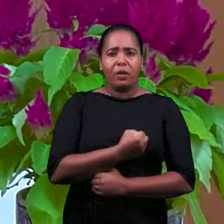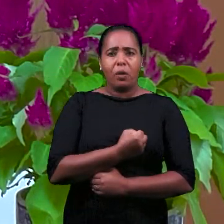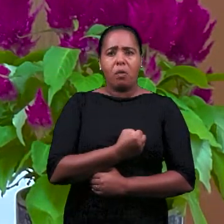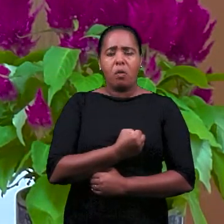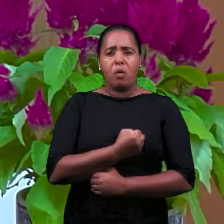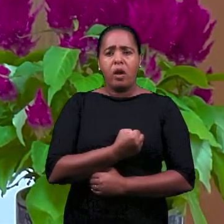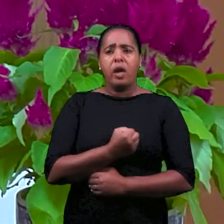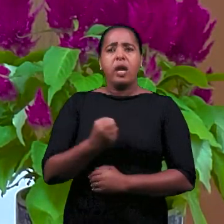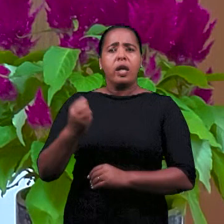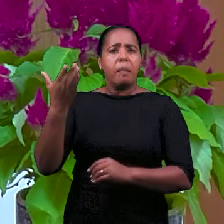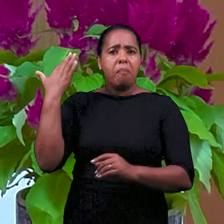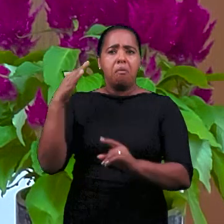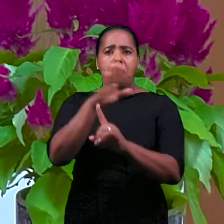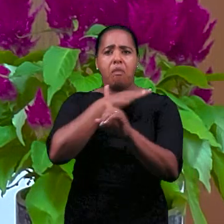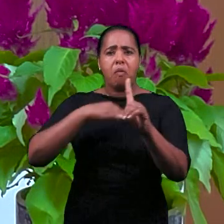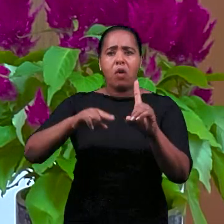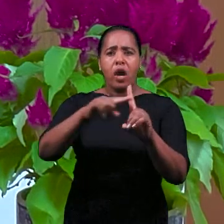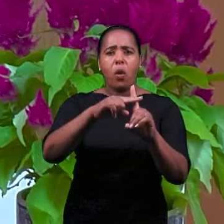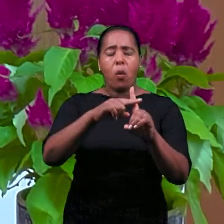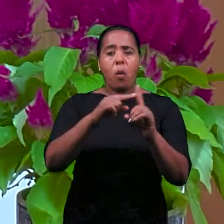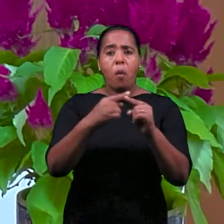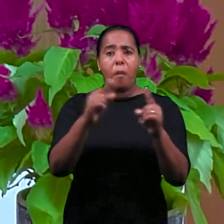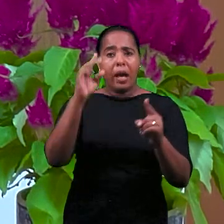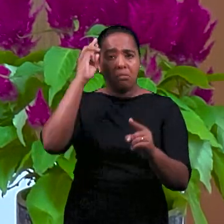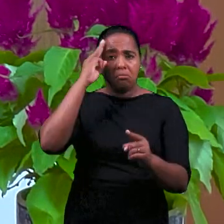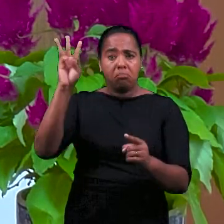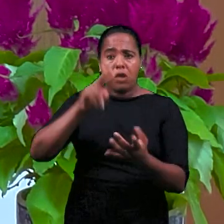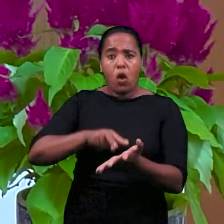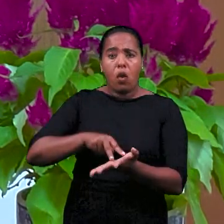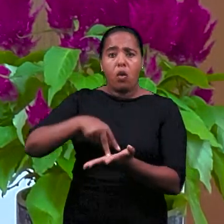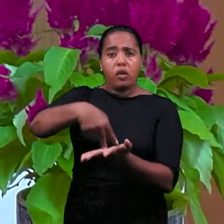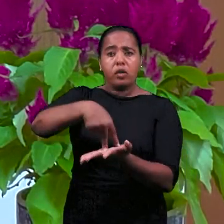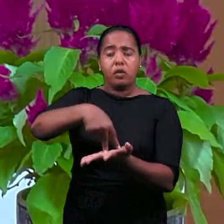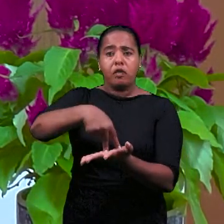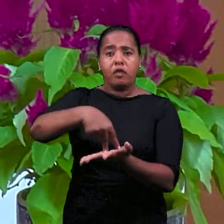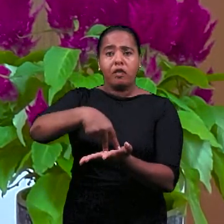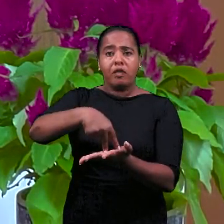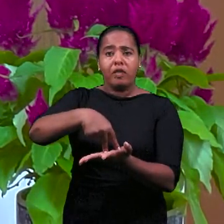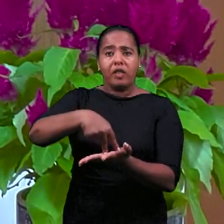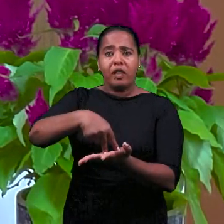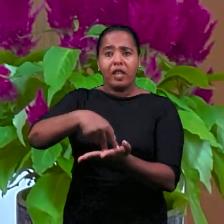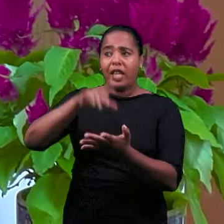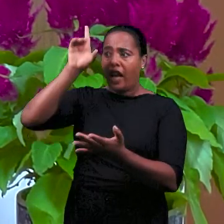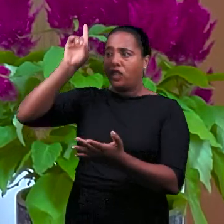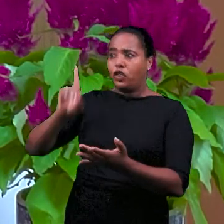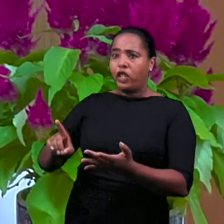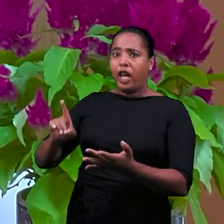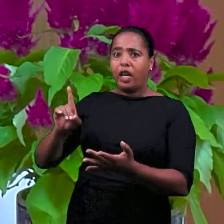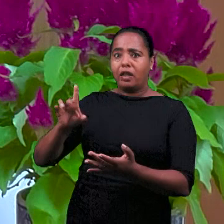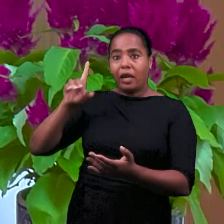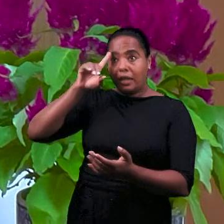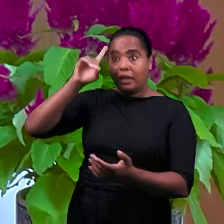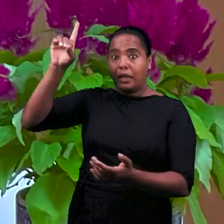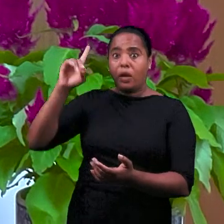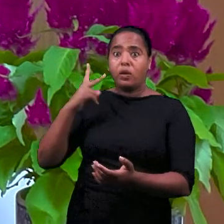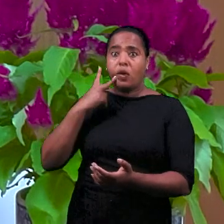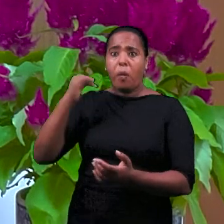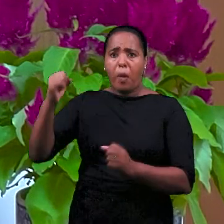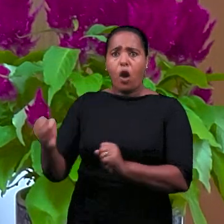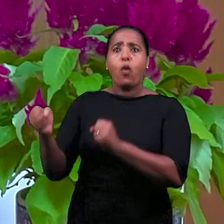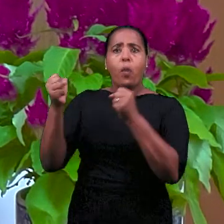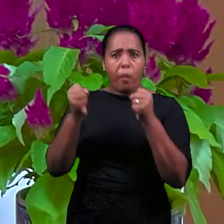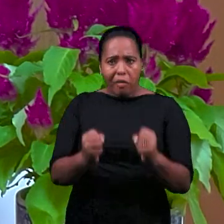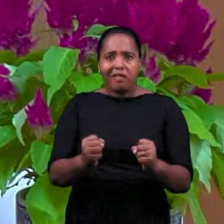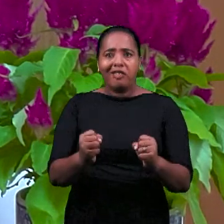который умер на Голгофском кресте и воскрес, и одеснул Бога Отца